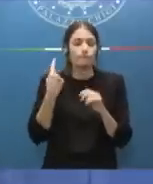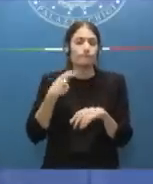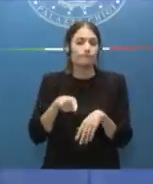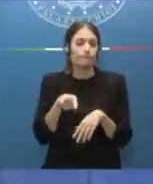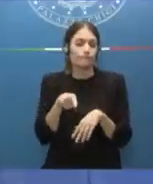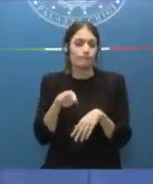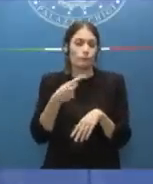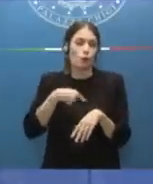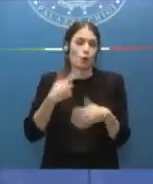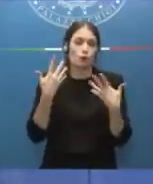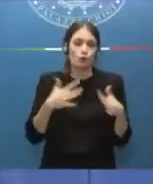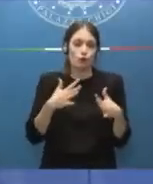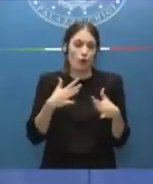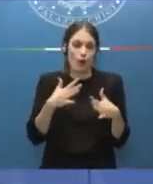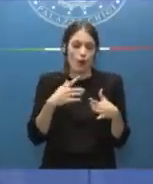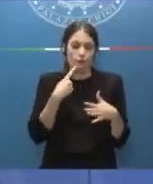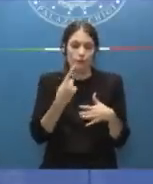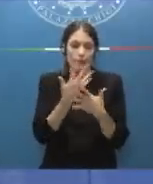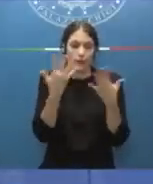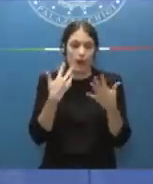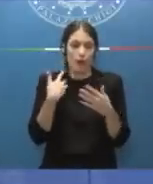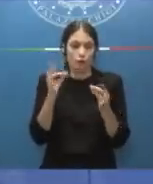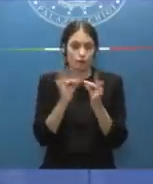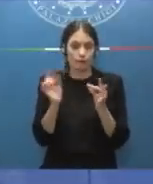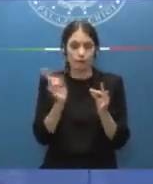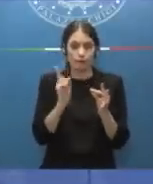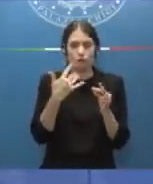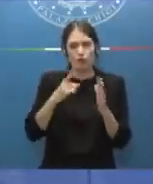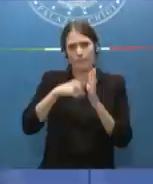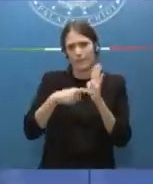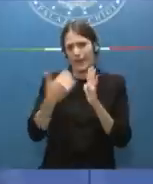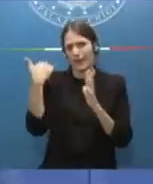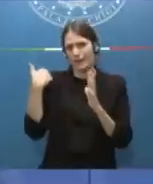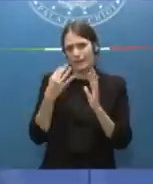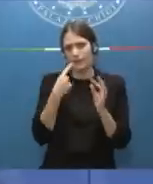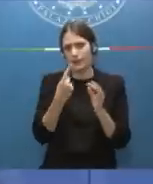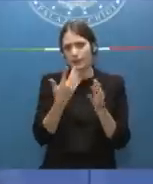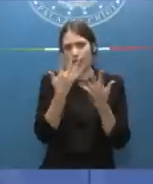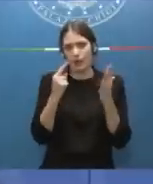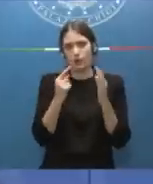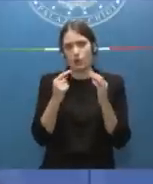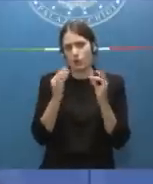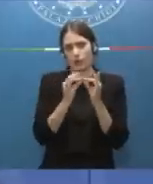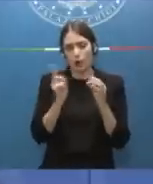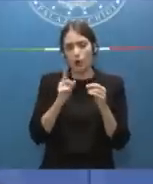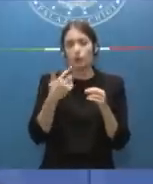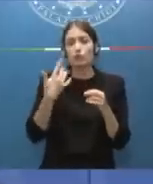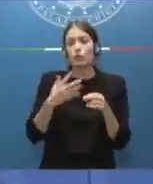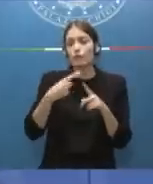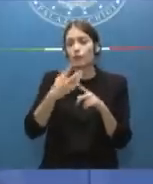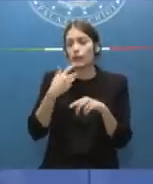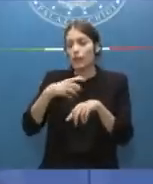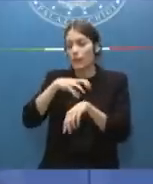ampiamente contestato anche nei mesi negli anni scorsi il Ministro Piantedosi che voglio ringraziare per questa sua